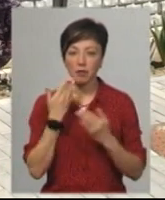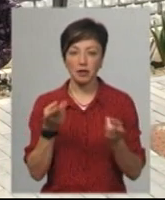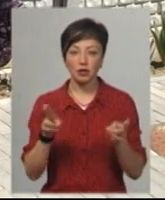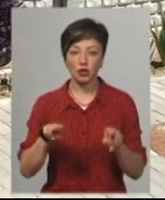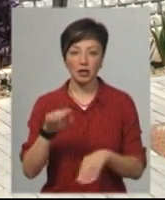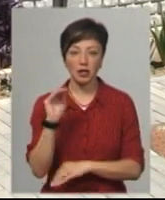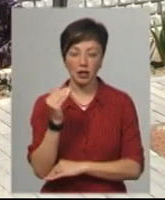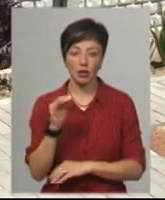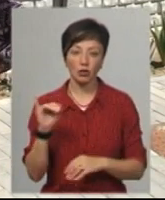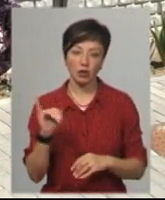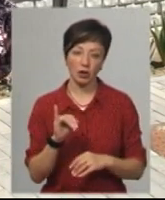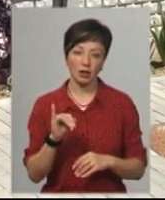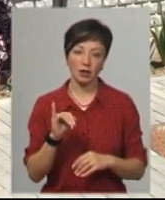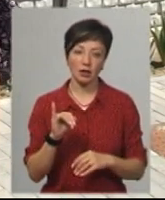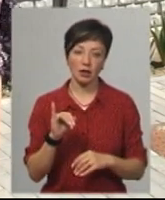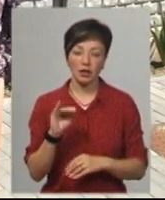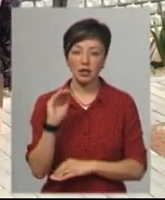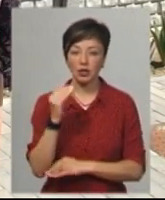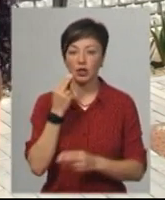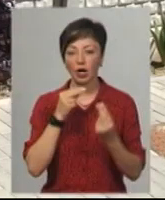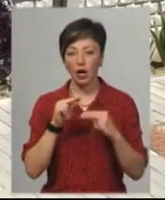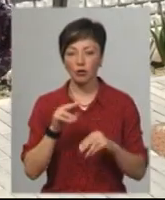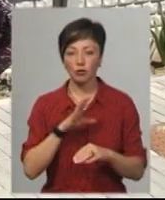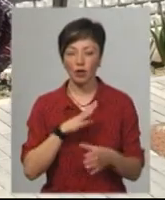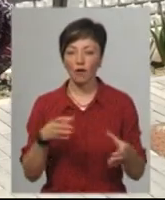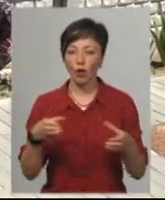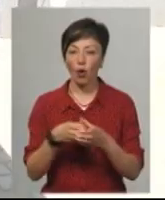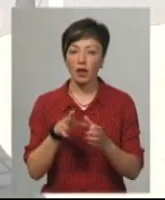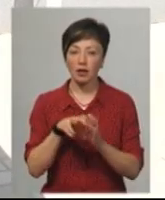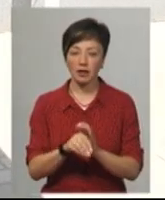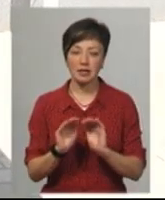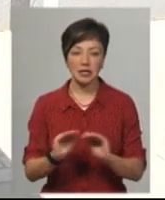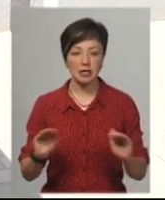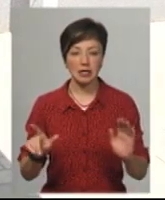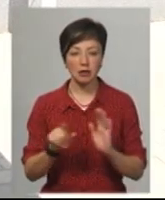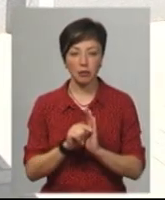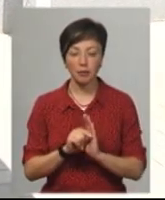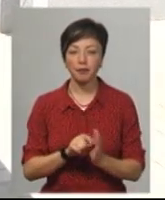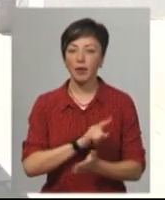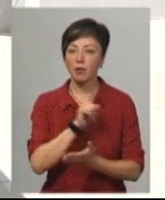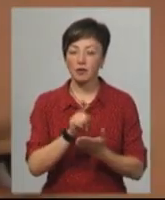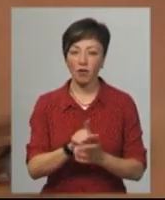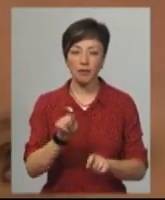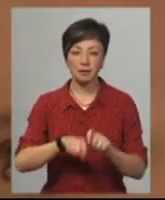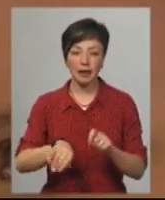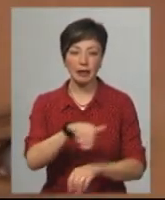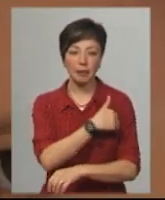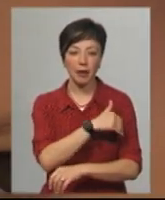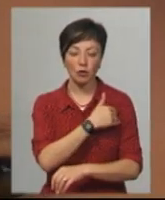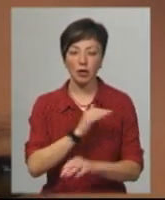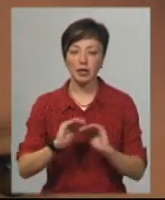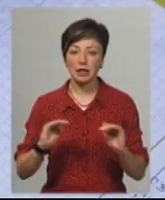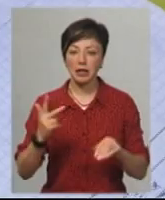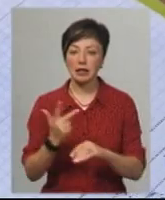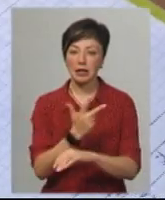дитину. І дитині краще бути в колективі з дітьми. Обов'язковим є вимірювання температури тіла дітям